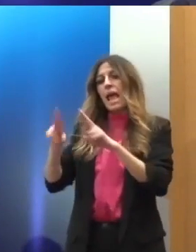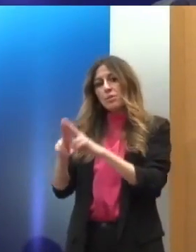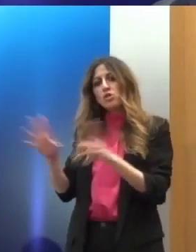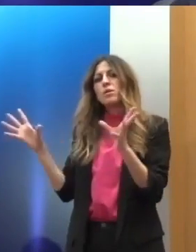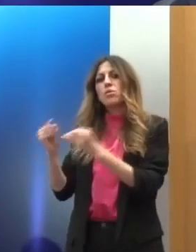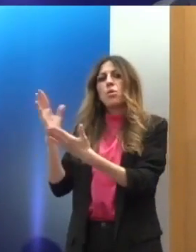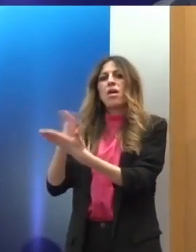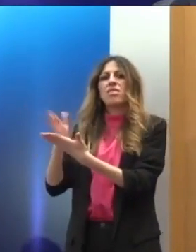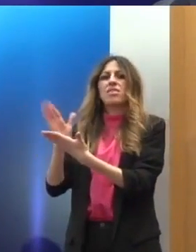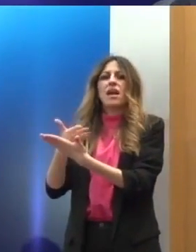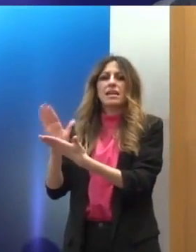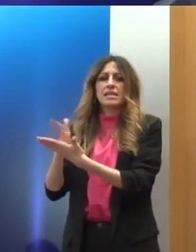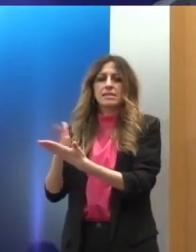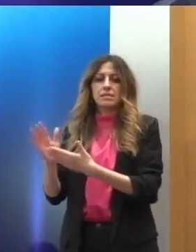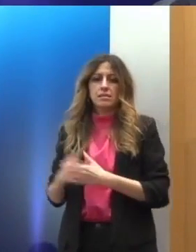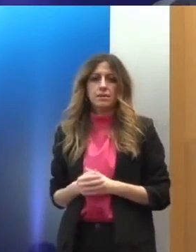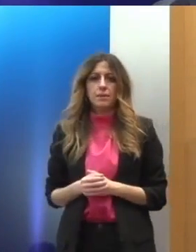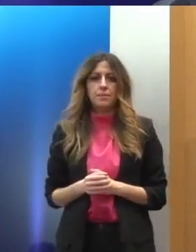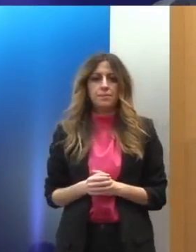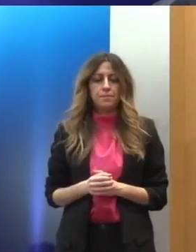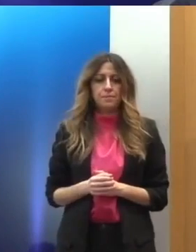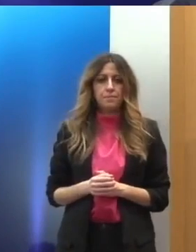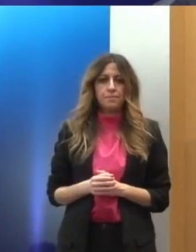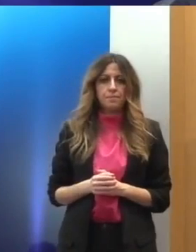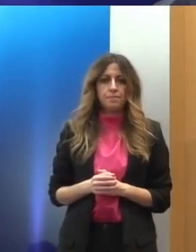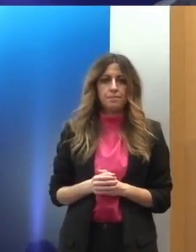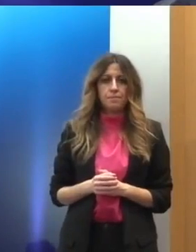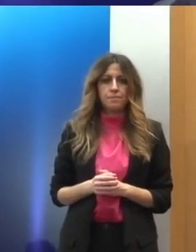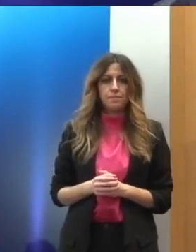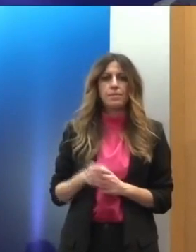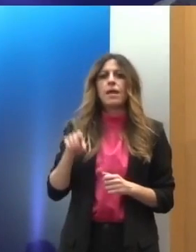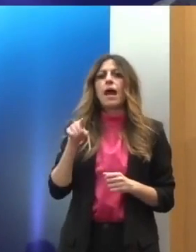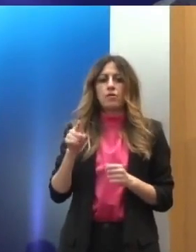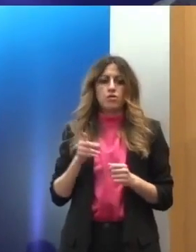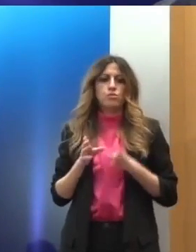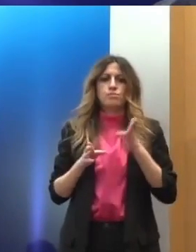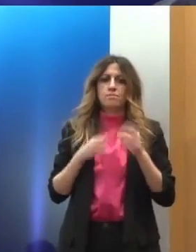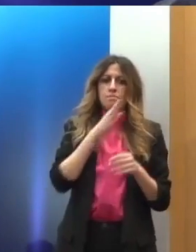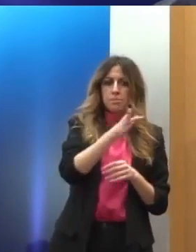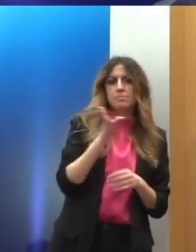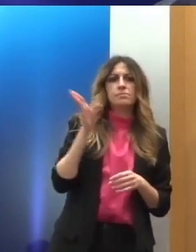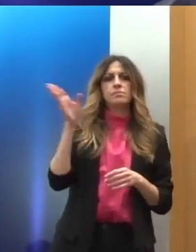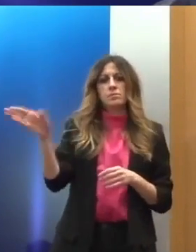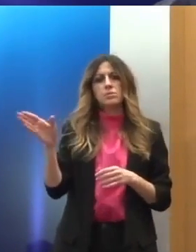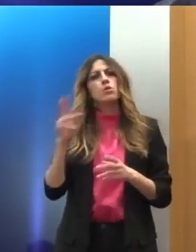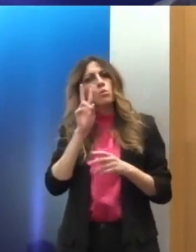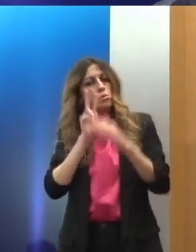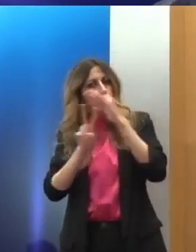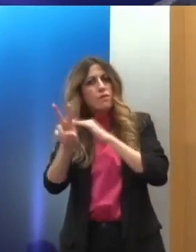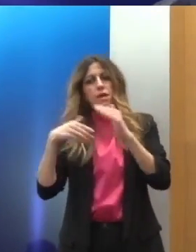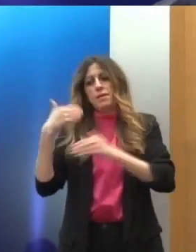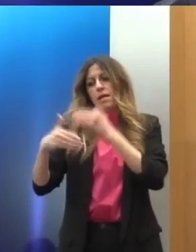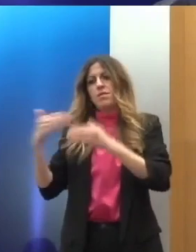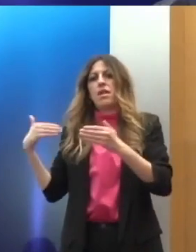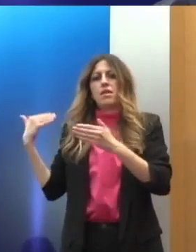διακρίσεων. Η παρέμβαση αυτή είχε δύο φάσεις, αν θέλετε, και αυτό είναι μια διαδικασία που προβλέπεται από τις ίδιες τις